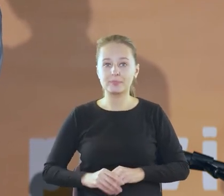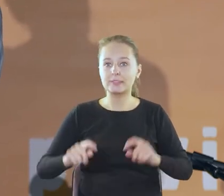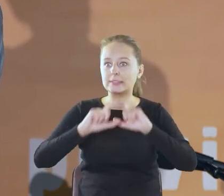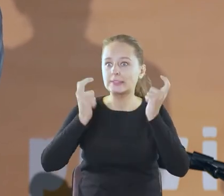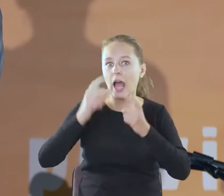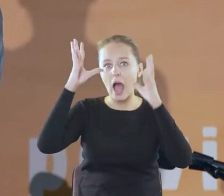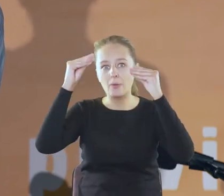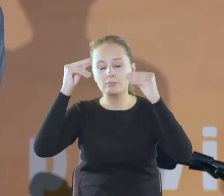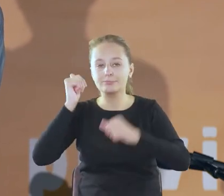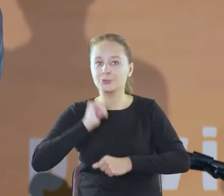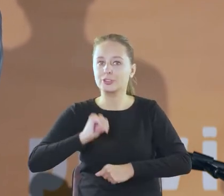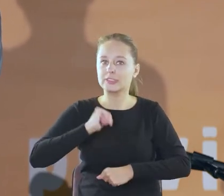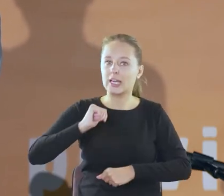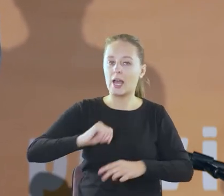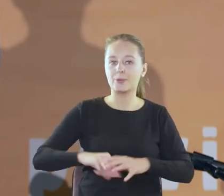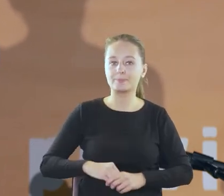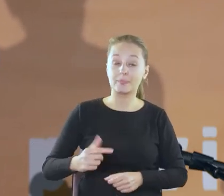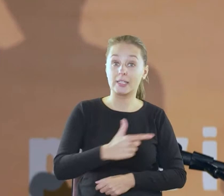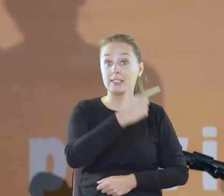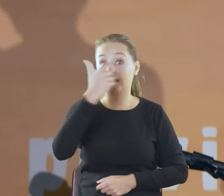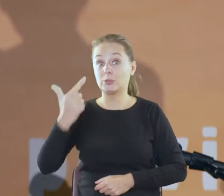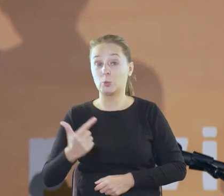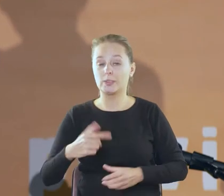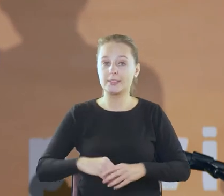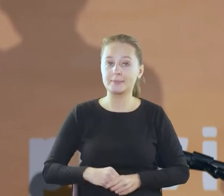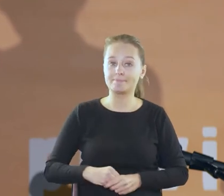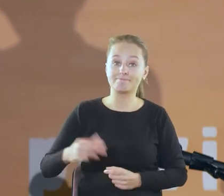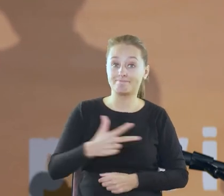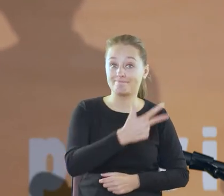czekają drugi, trzeci,